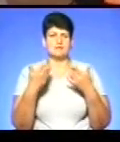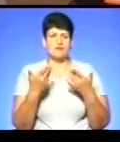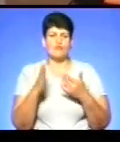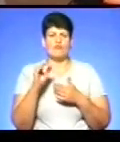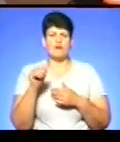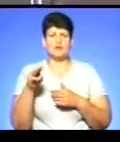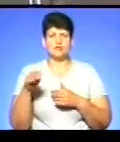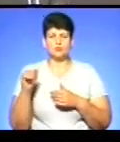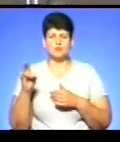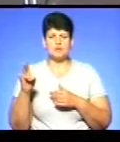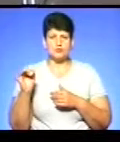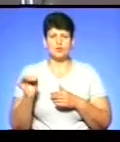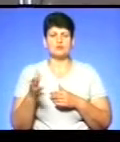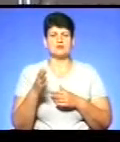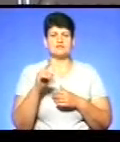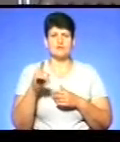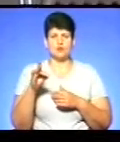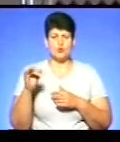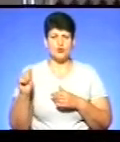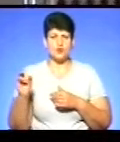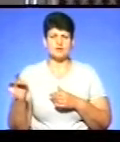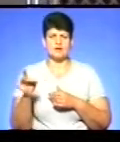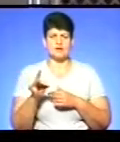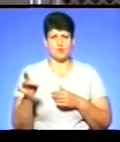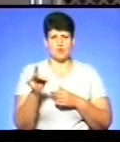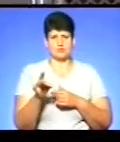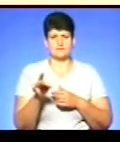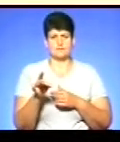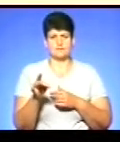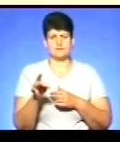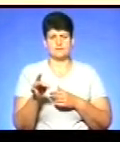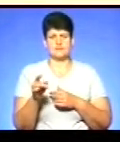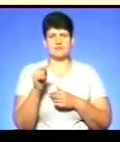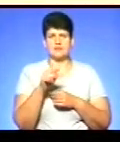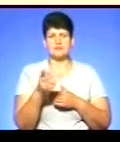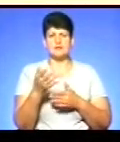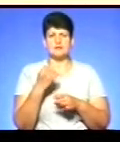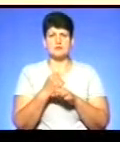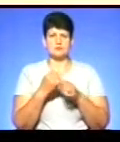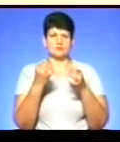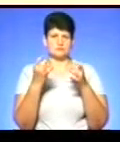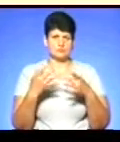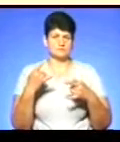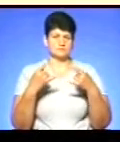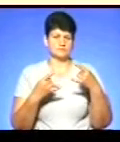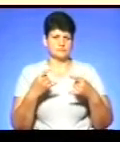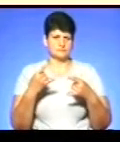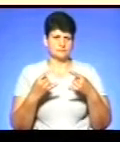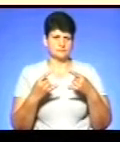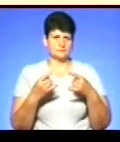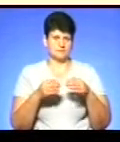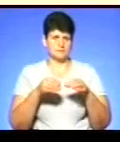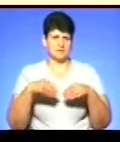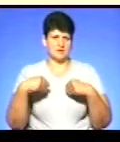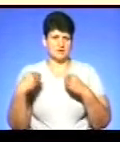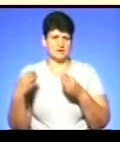у селі Озірне Звенегородського району та у Рловці Городищинського району. Там, де працюють аналогові передавачі, а